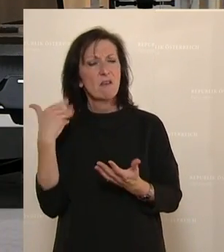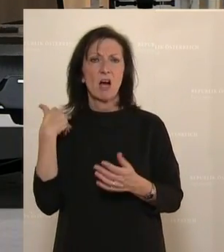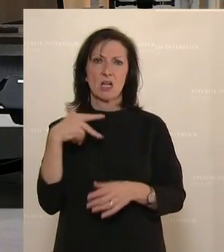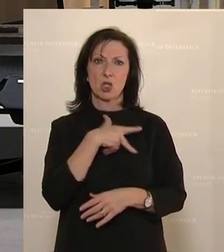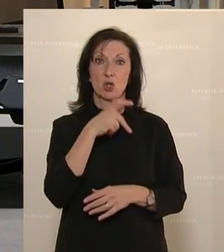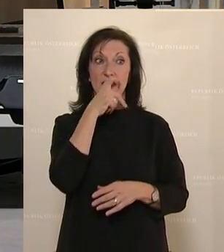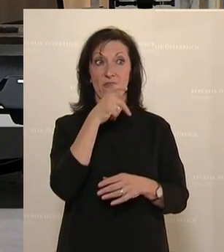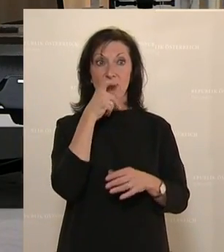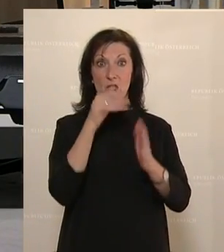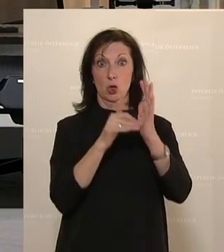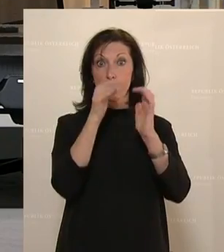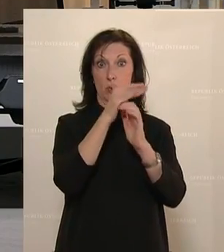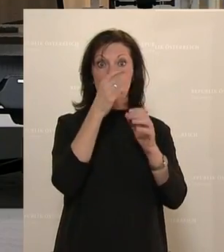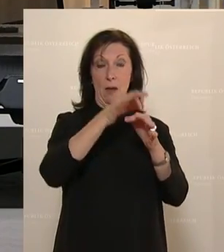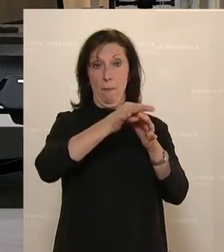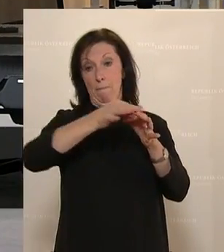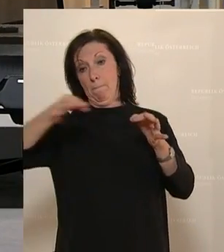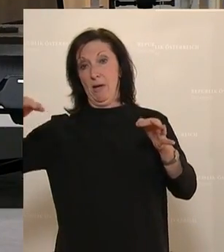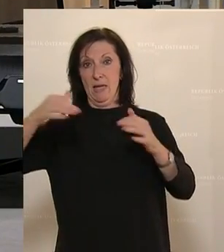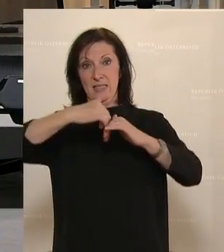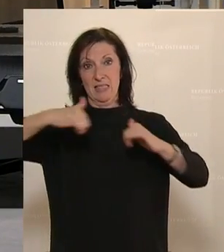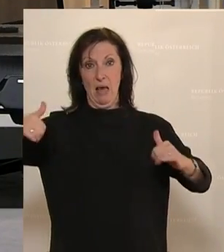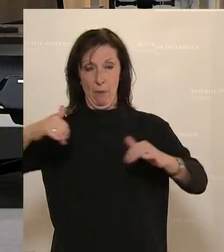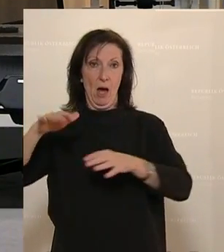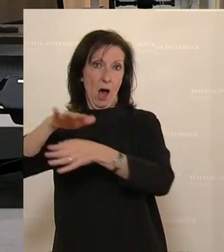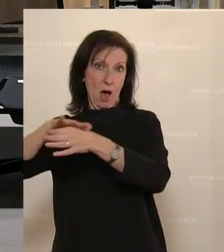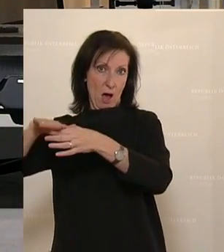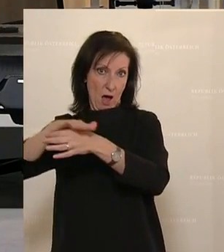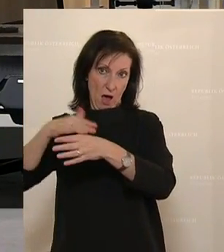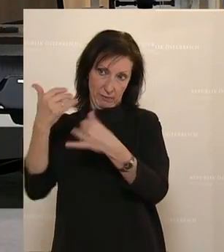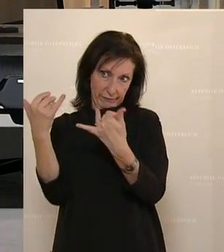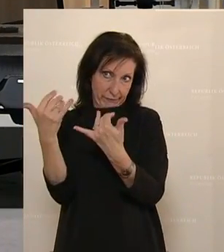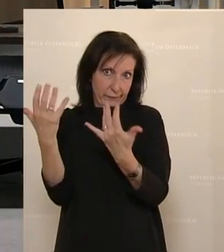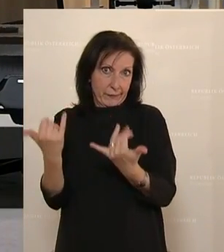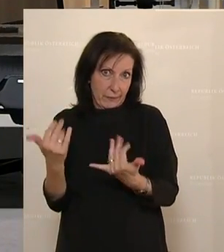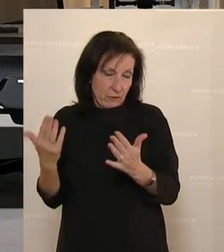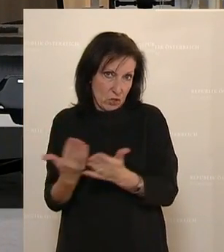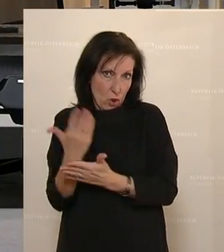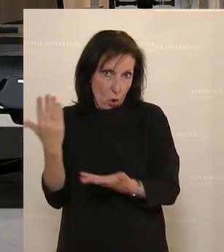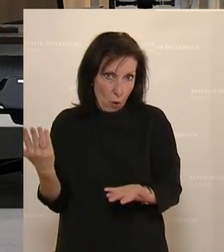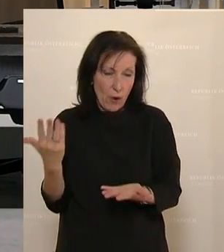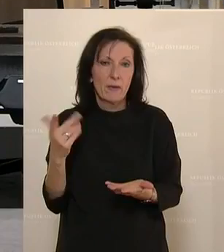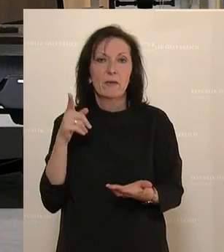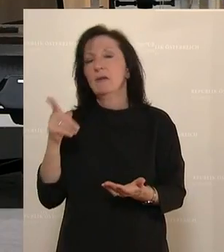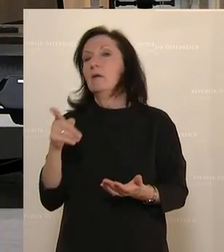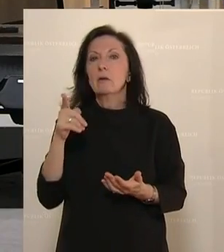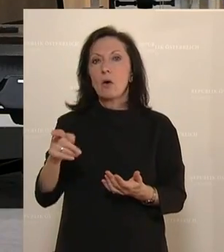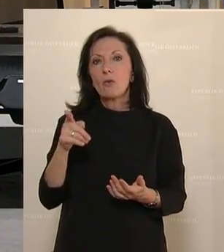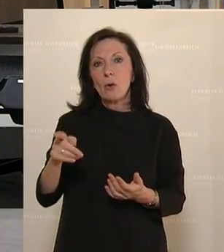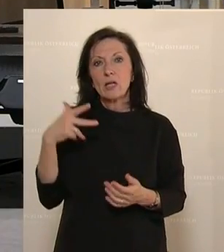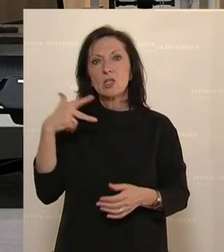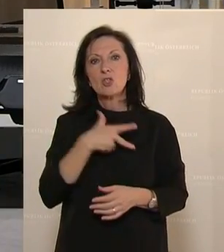Sozialversicherungssystem und ein reicheigener Art geschaffen, in dem sich bestimmt wenige so gut auskennen wie